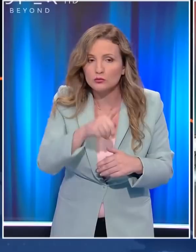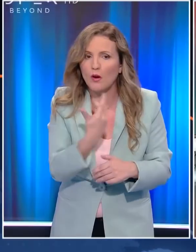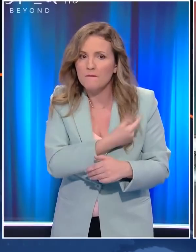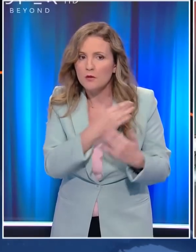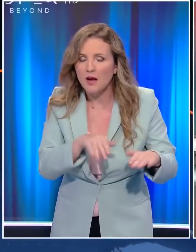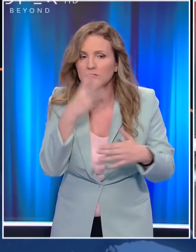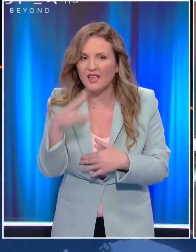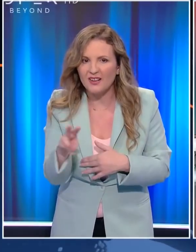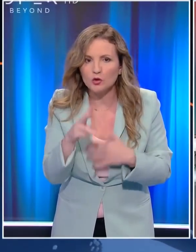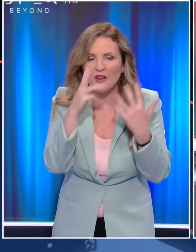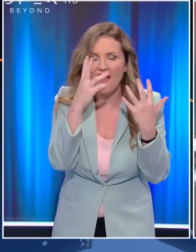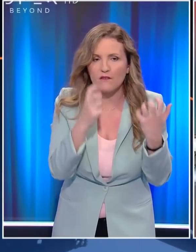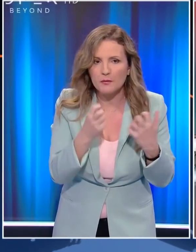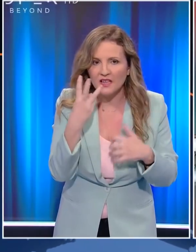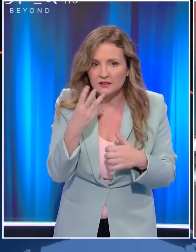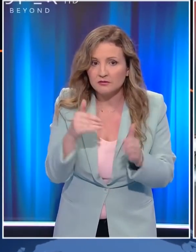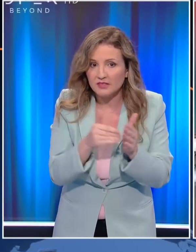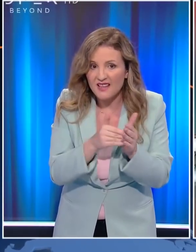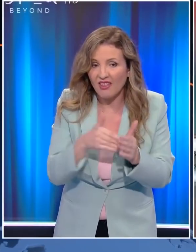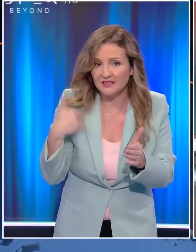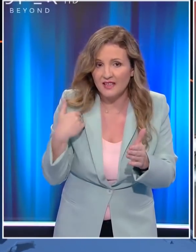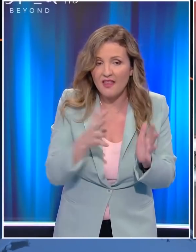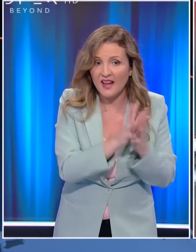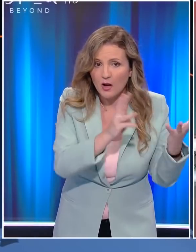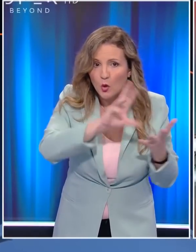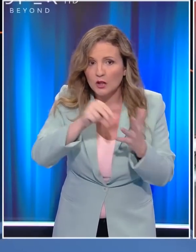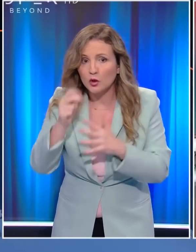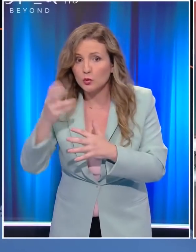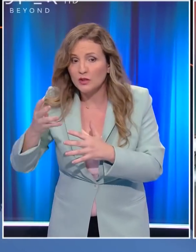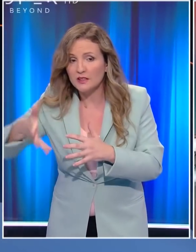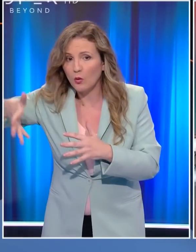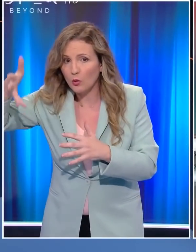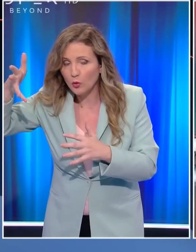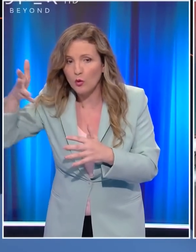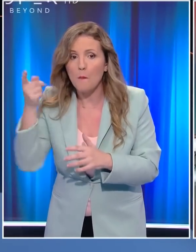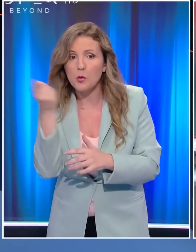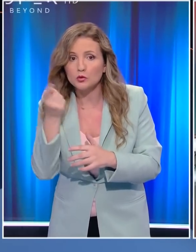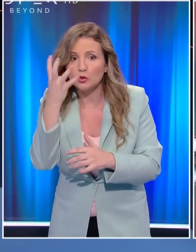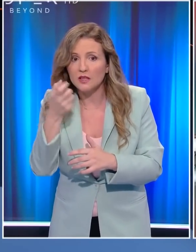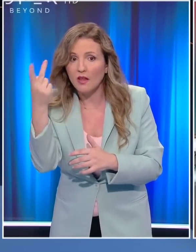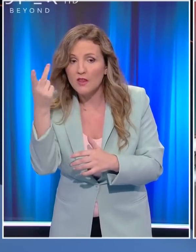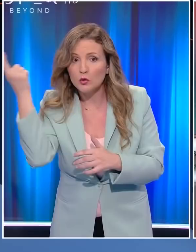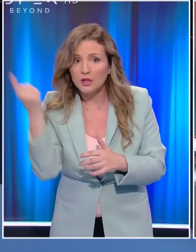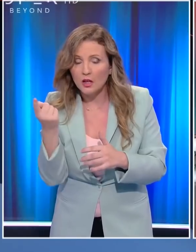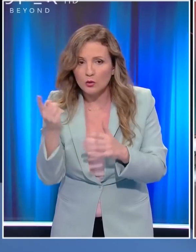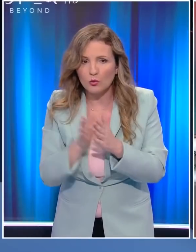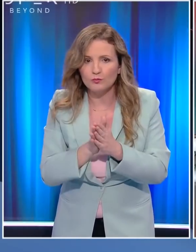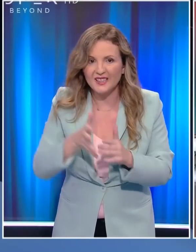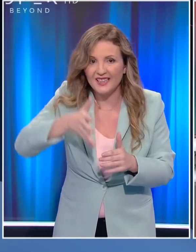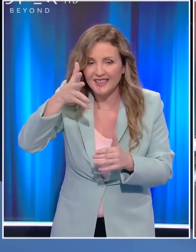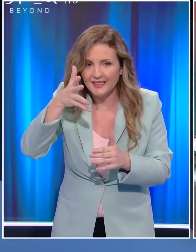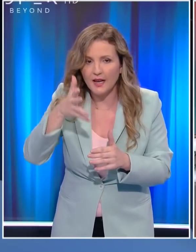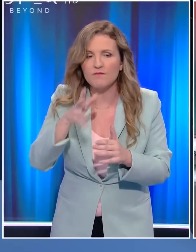εμβολιαστεί 373.000 νέοι ηλικίας 18 έως 24 ετών, ποσοστό 42%. Ενώ στην